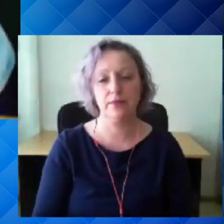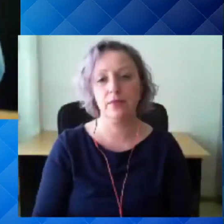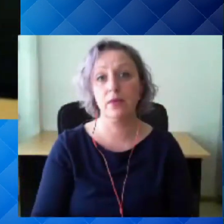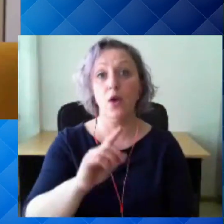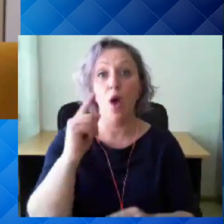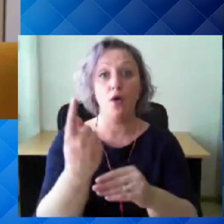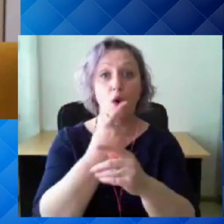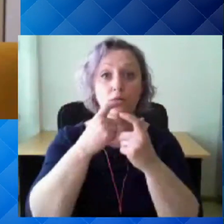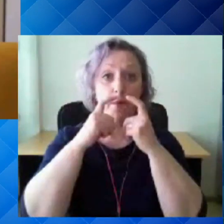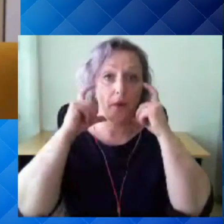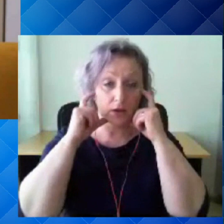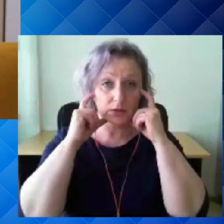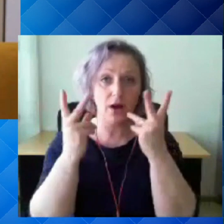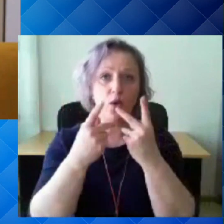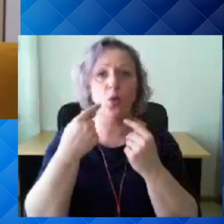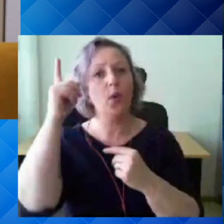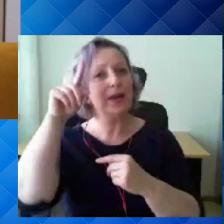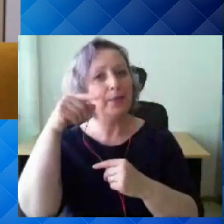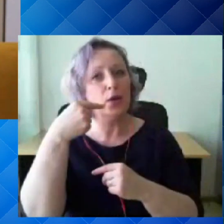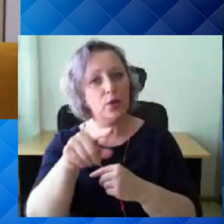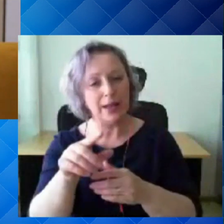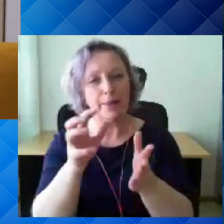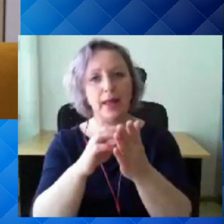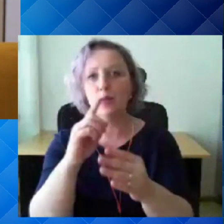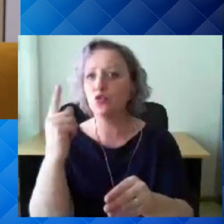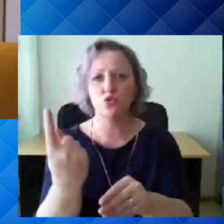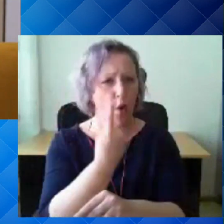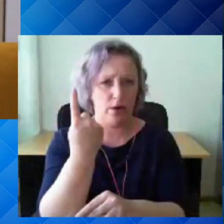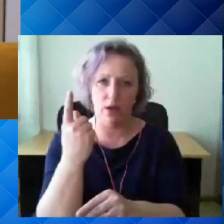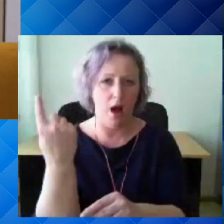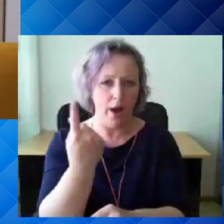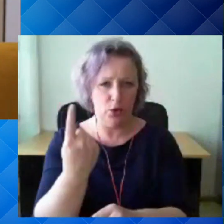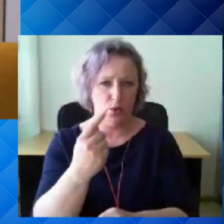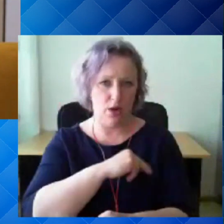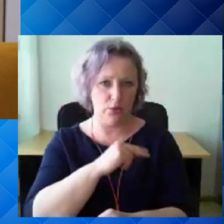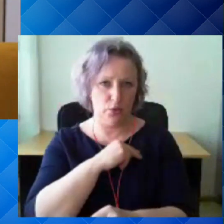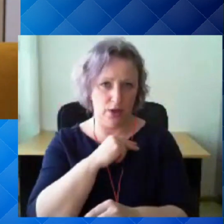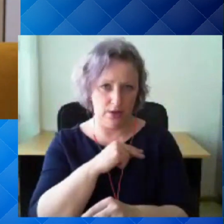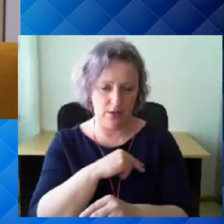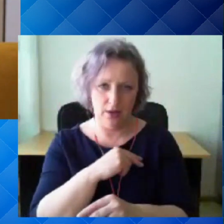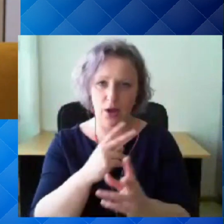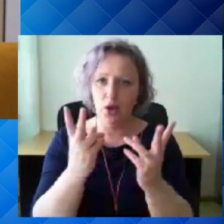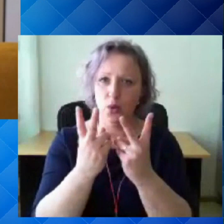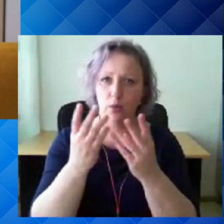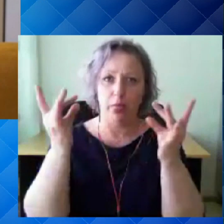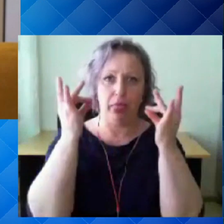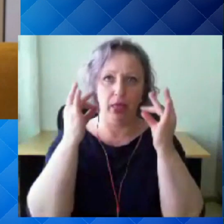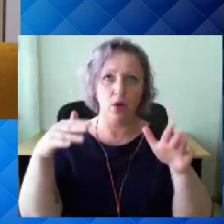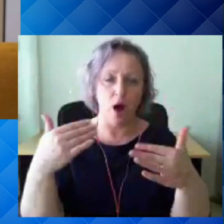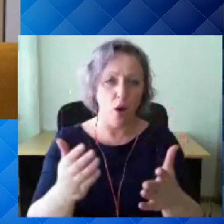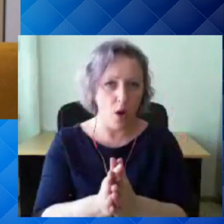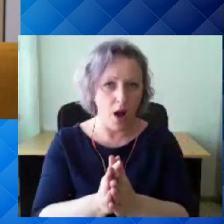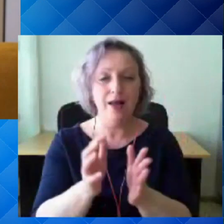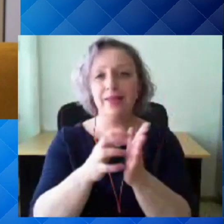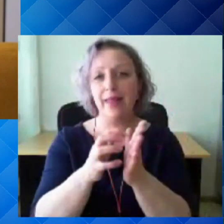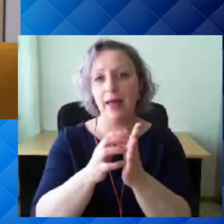Ühekordselt kasutatav mask, nagu ka nimigi ütleb, on vaid ühekordseks kasutamiseks ja seda olenemata, kui kauas on meil ees olnud. Ehk et kui me